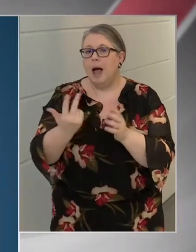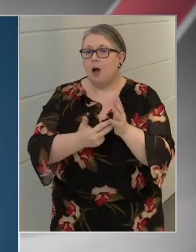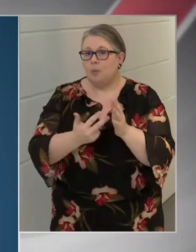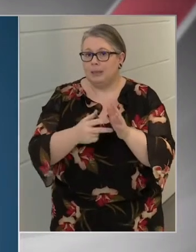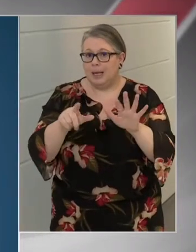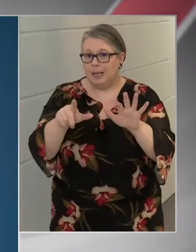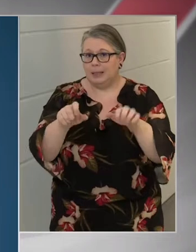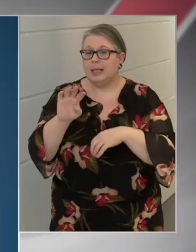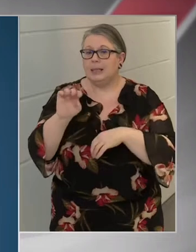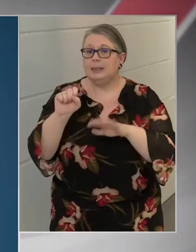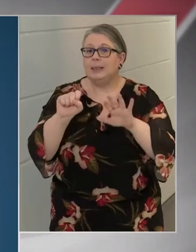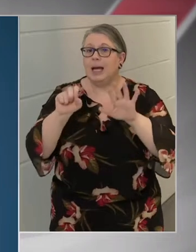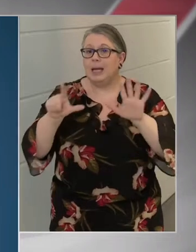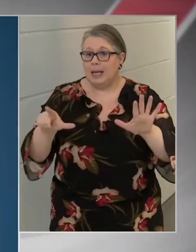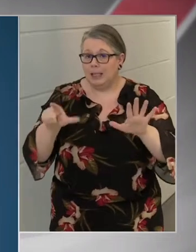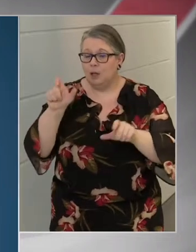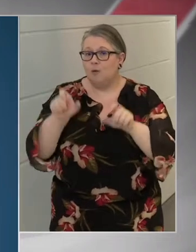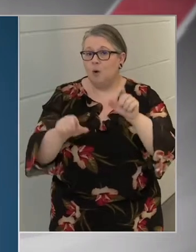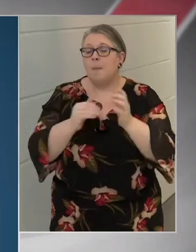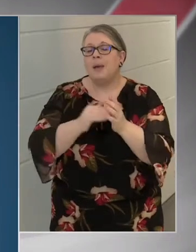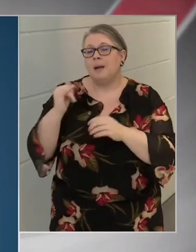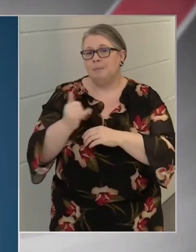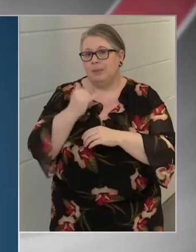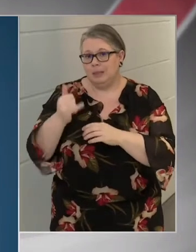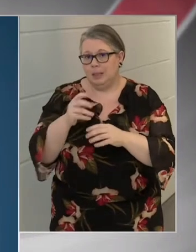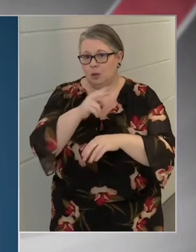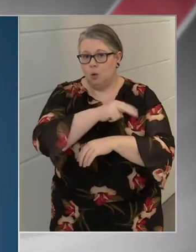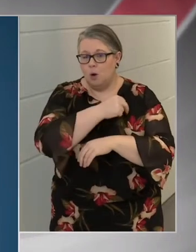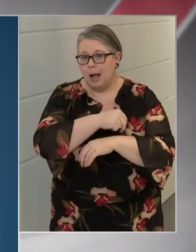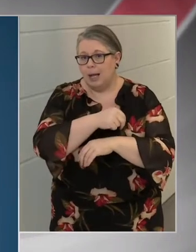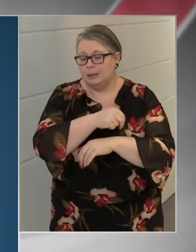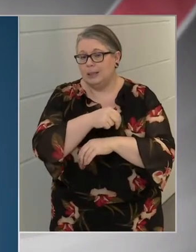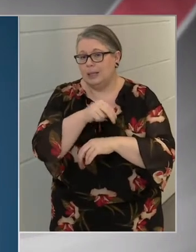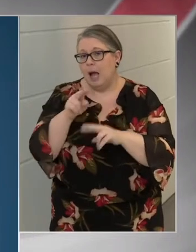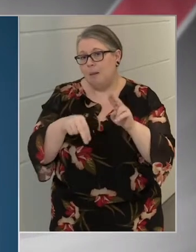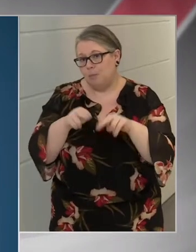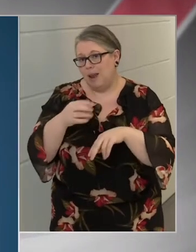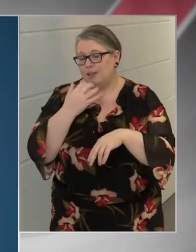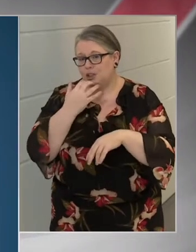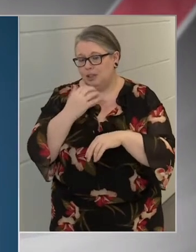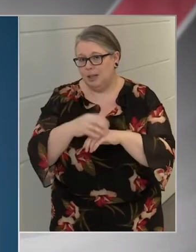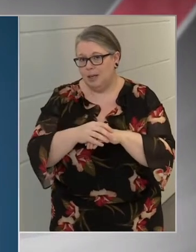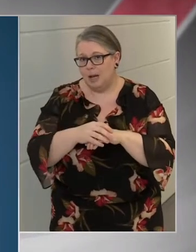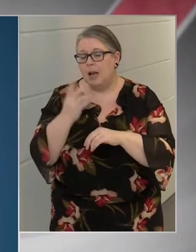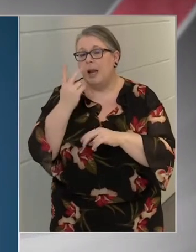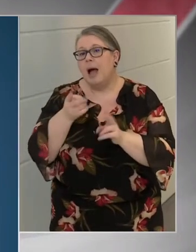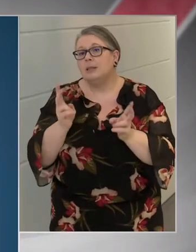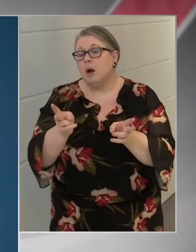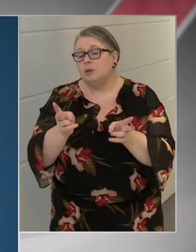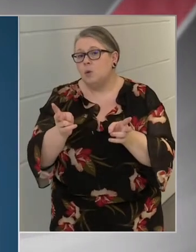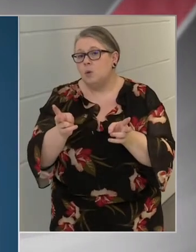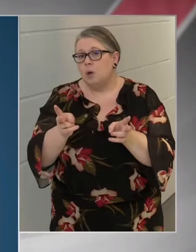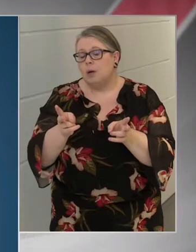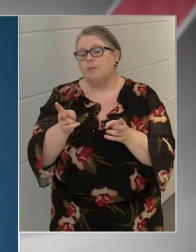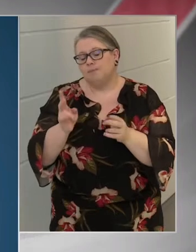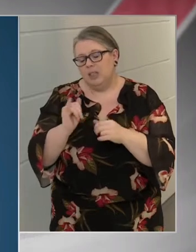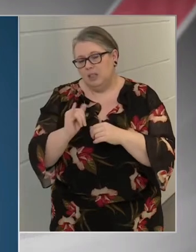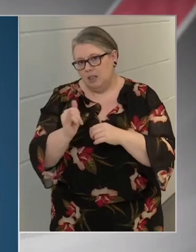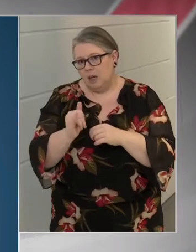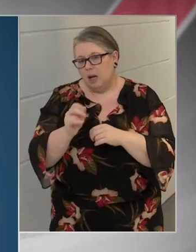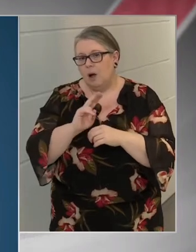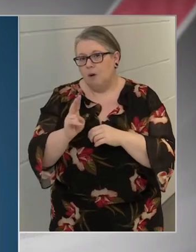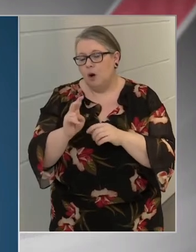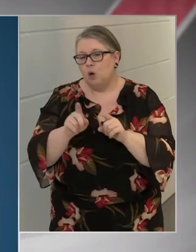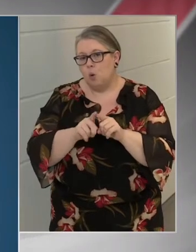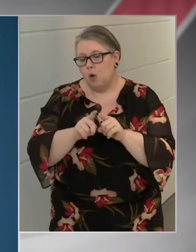3717 fő még mindig kórházi ápolásra szorul, tehát látjuk azt, hogy bizony vannak,